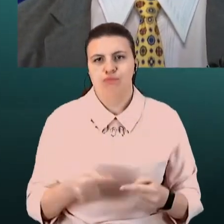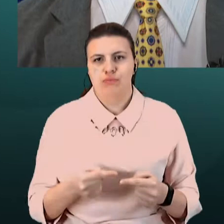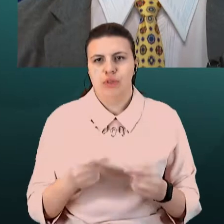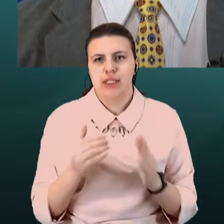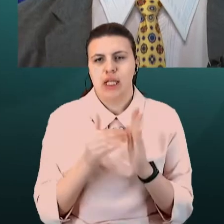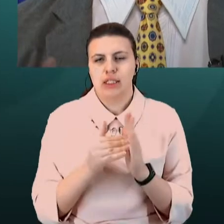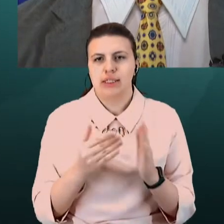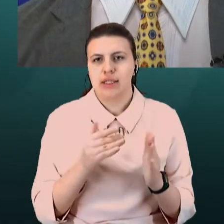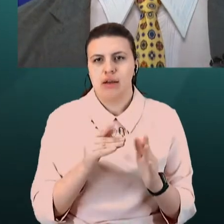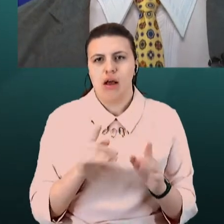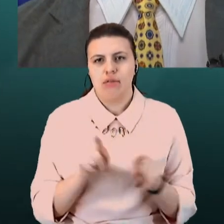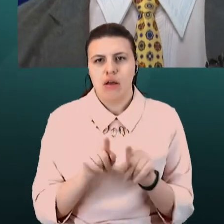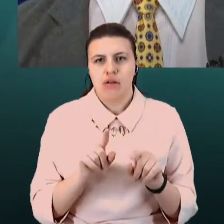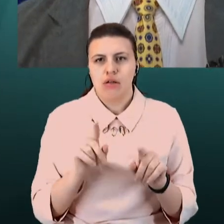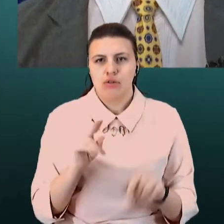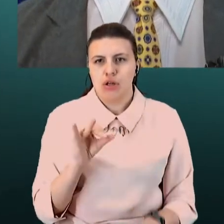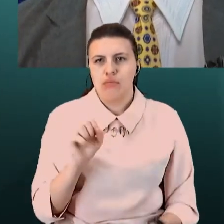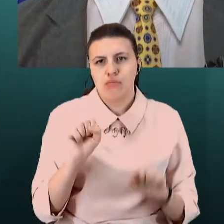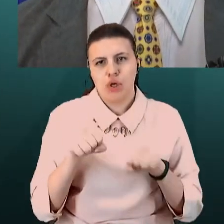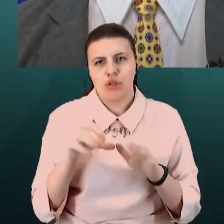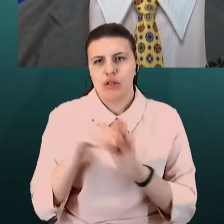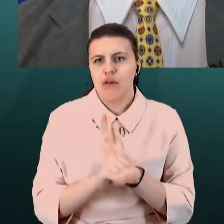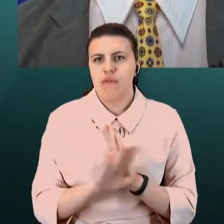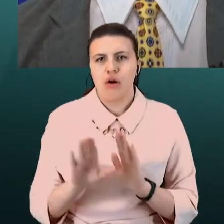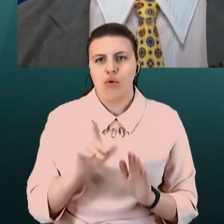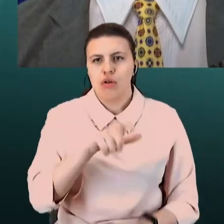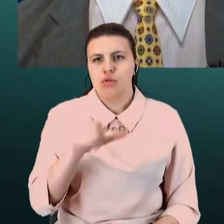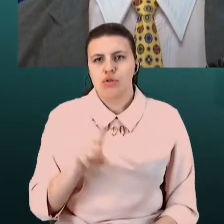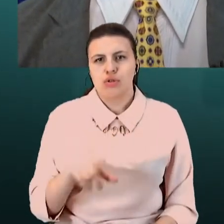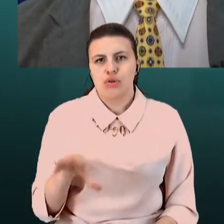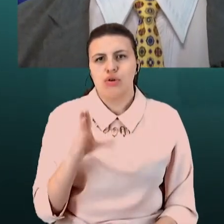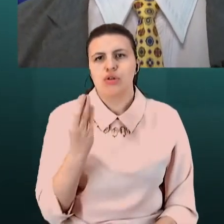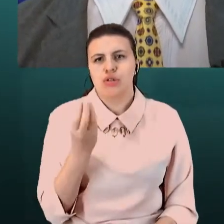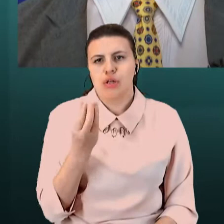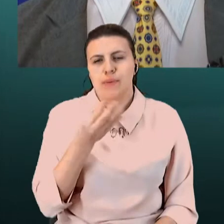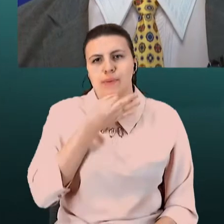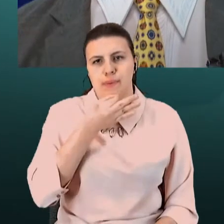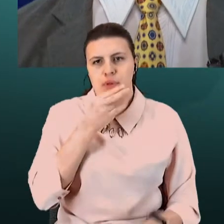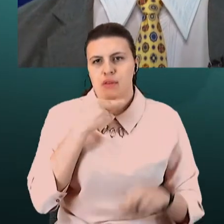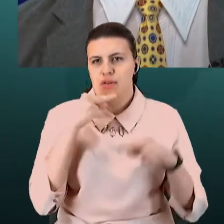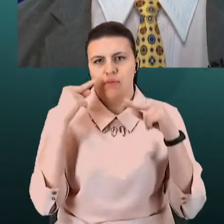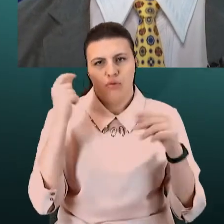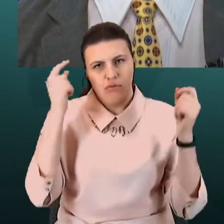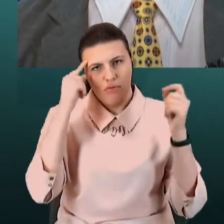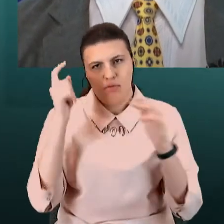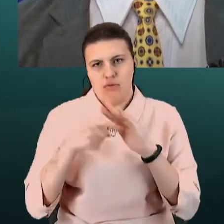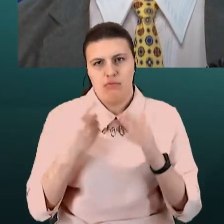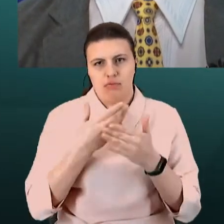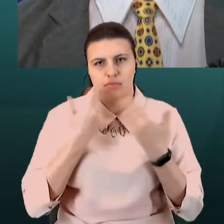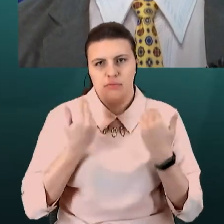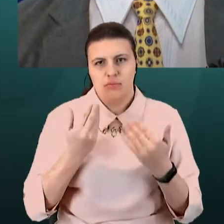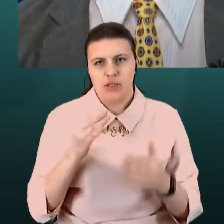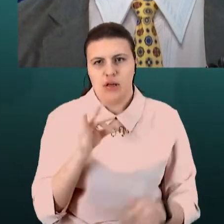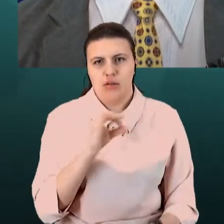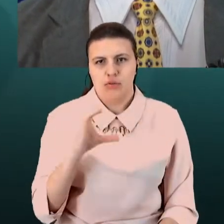можливо, неврахованими тут залишаються люди, які все ще не звернулись і не дізнали свій статус? Существують два істочника